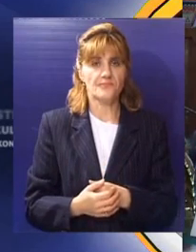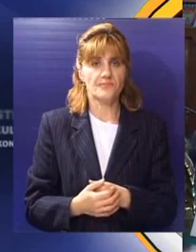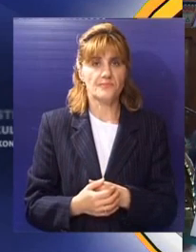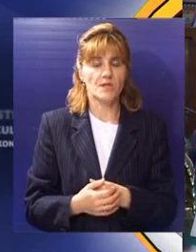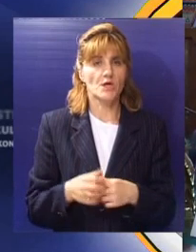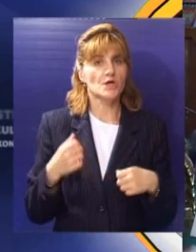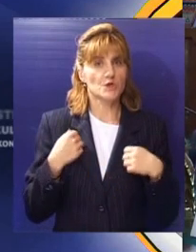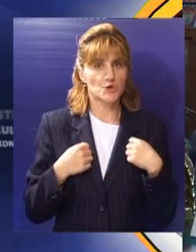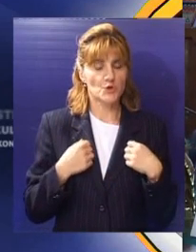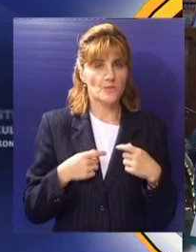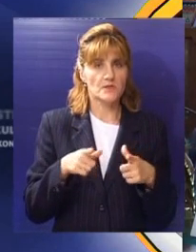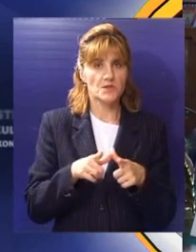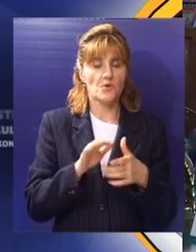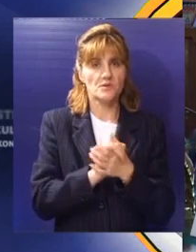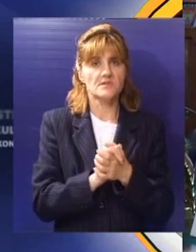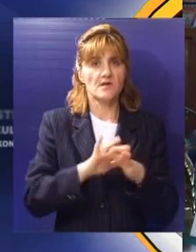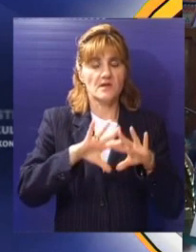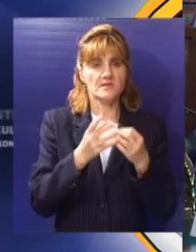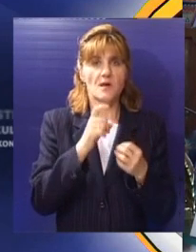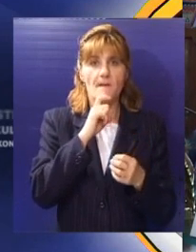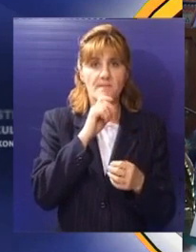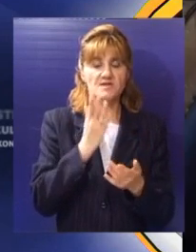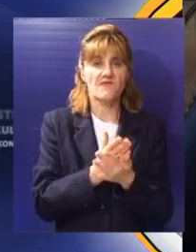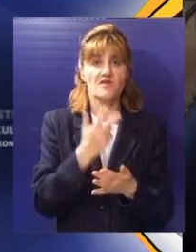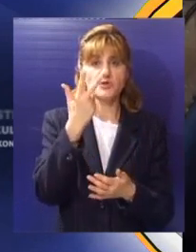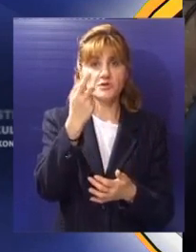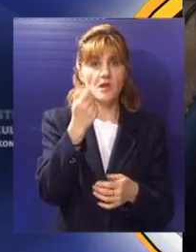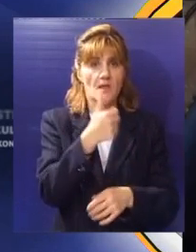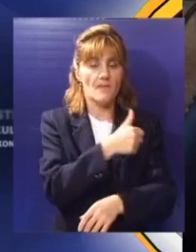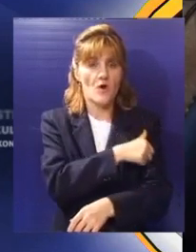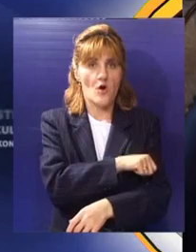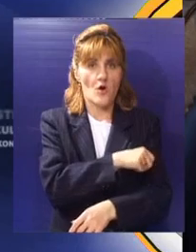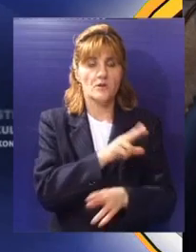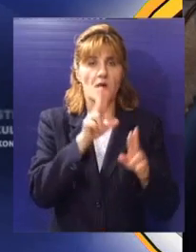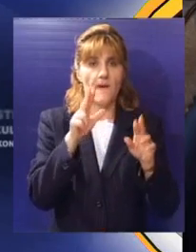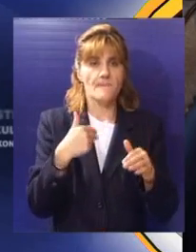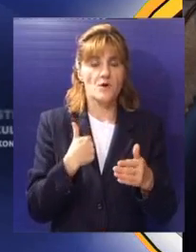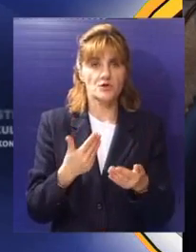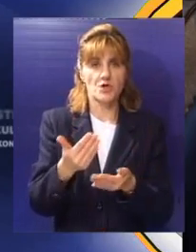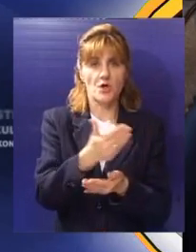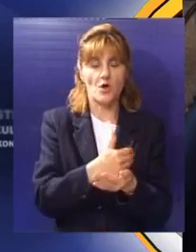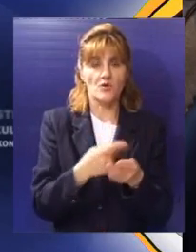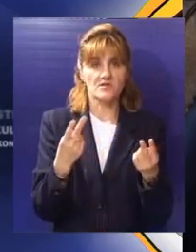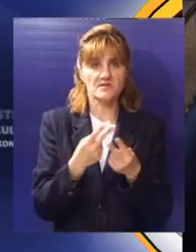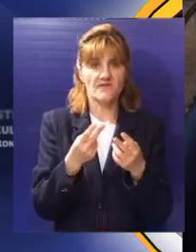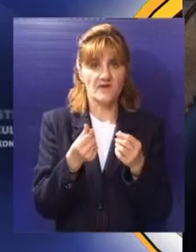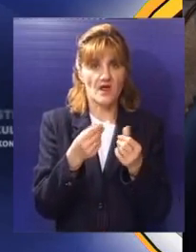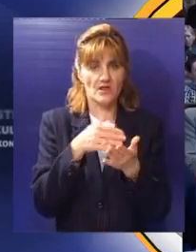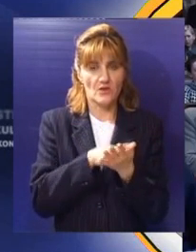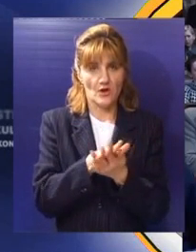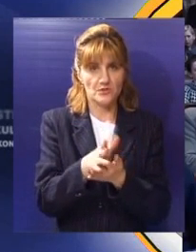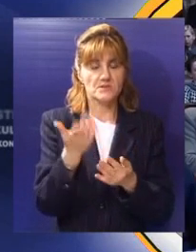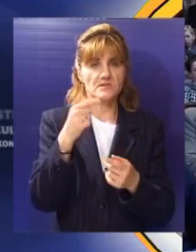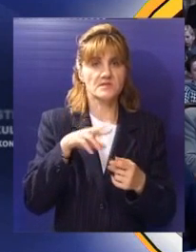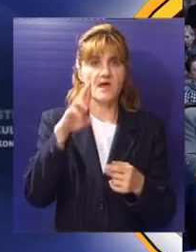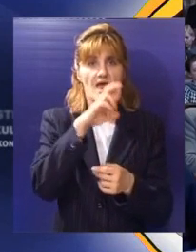Grad Subotica u prekograničnoj saradnji sa Mađarskom već tri i po godine ima mogućnost da koristi sredstva iz IPA programa Evropske unije. Do